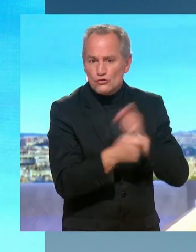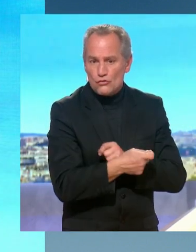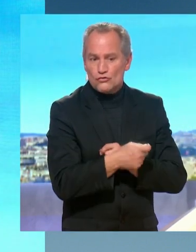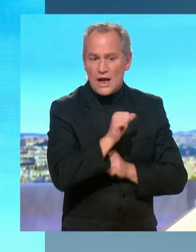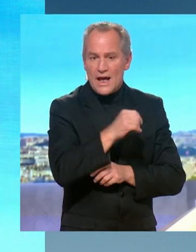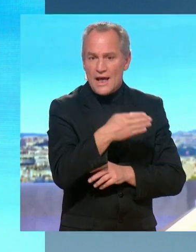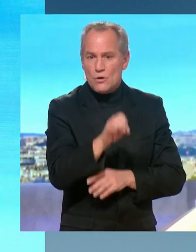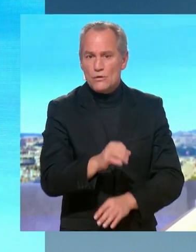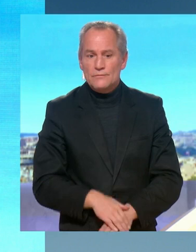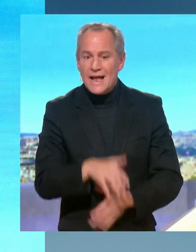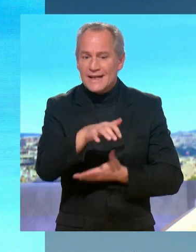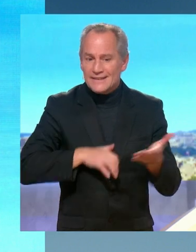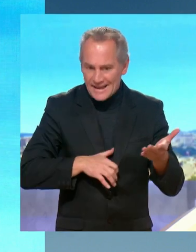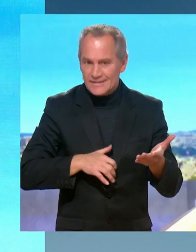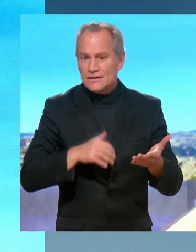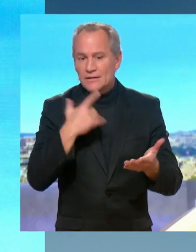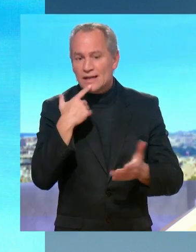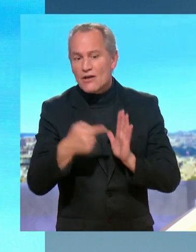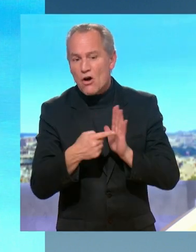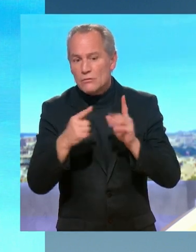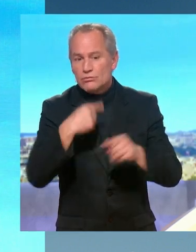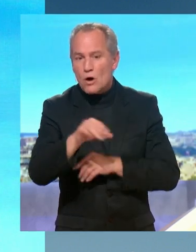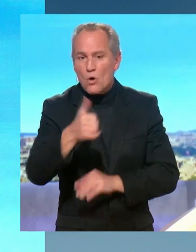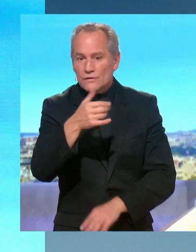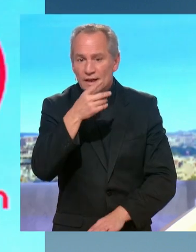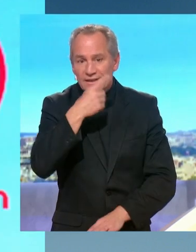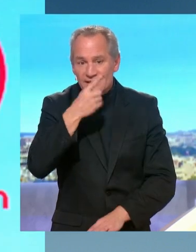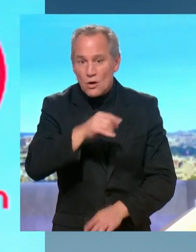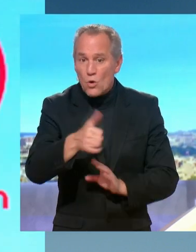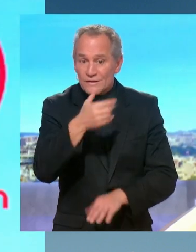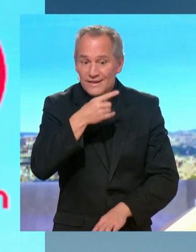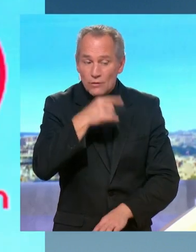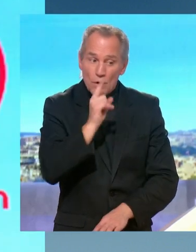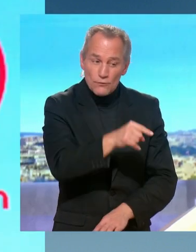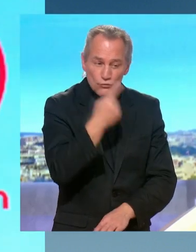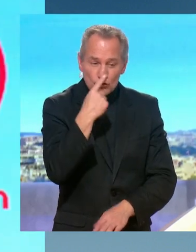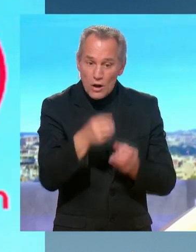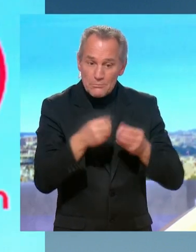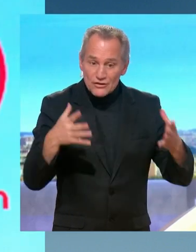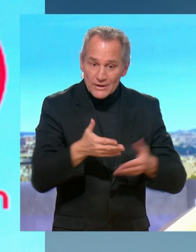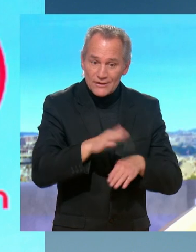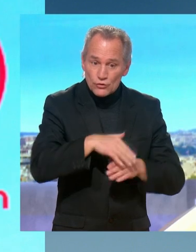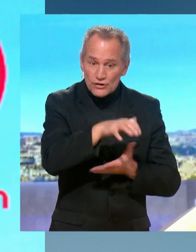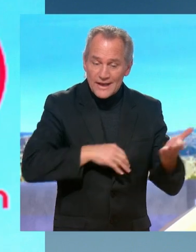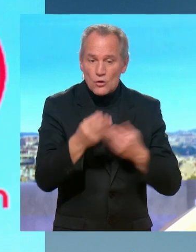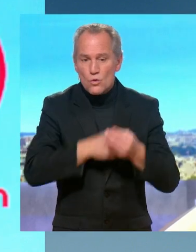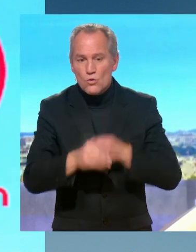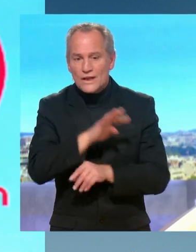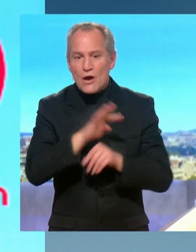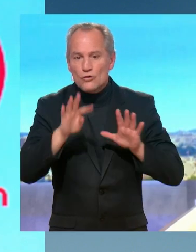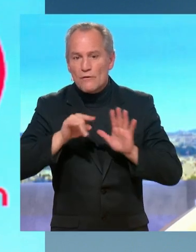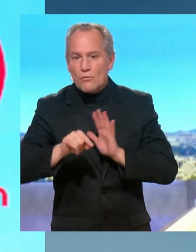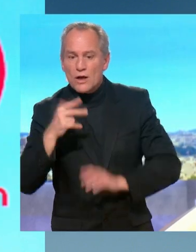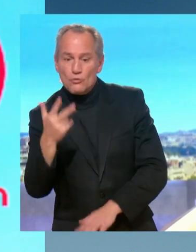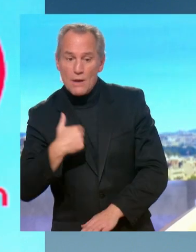partir du 11 décembre, pour l'instant c'est le travail en commission. Est-ce que vous pensez obtenir une majorité sur ce texte ou est-ce que vous devrez passer par un 49-3 ? Moi je souhaite qu'on ait une